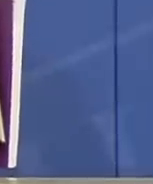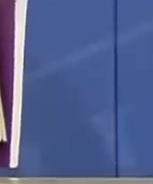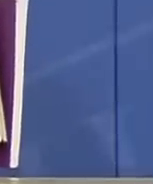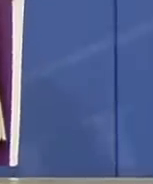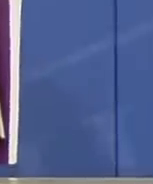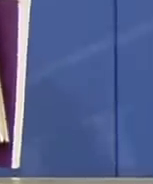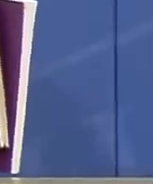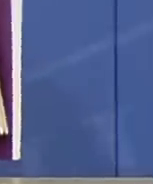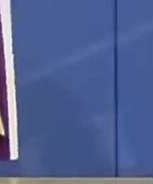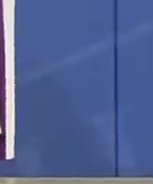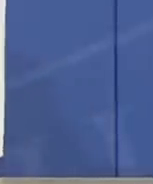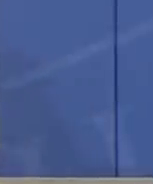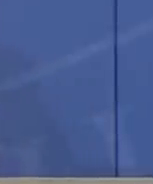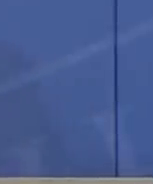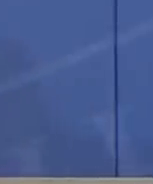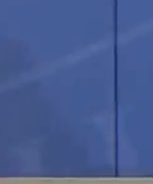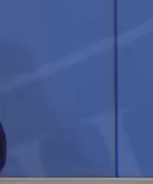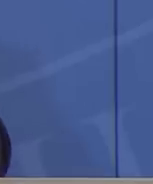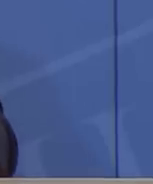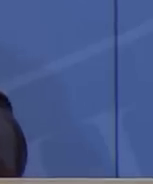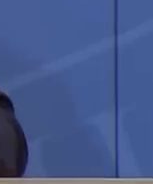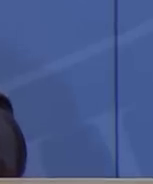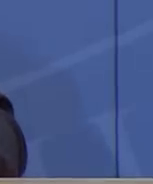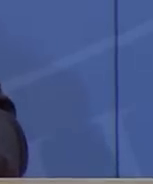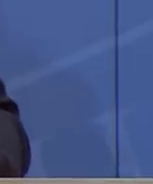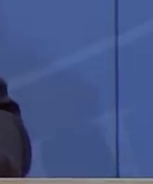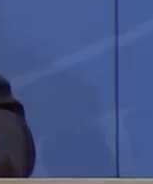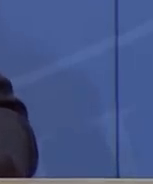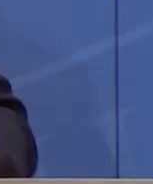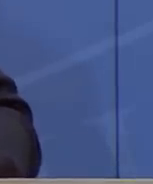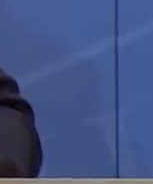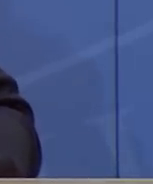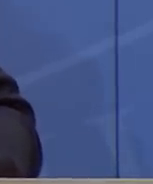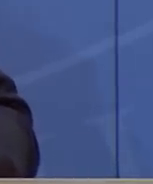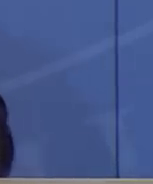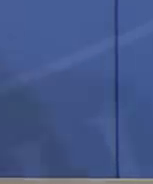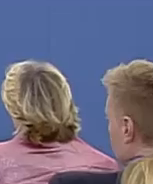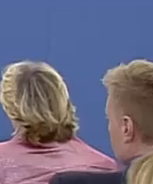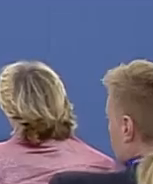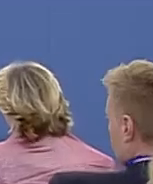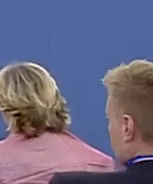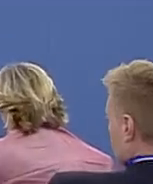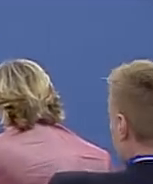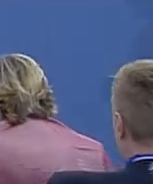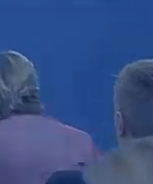diciamo, soddisfazione su questo. Non so che cos'altro io vi possa dire. Grazie, buon lavoro.